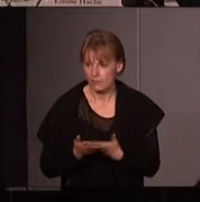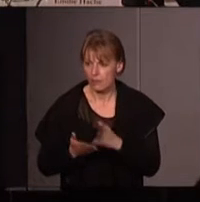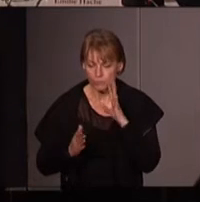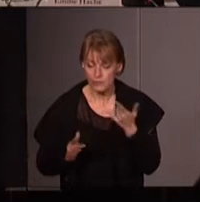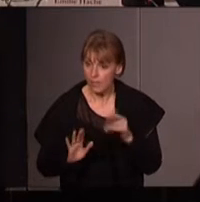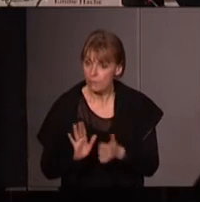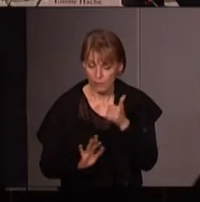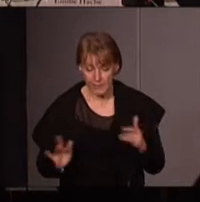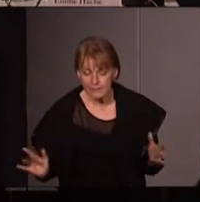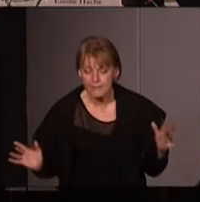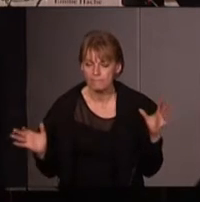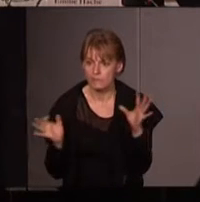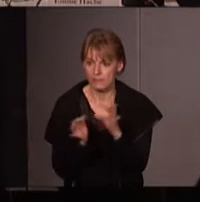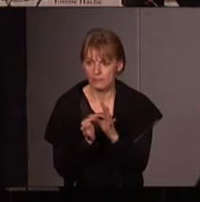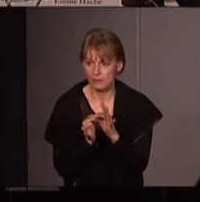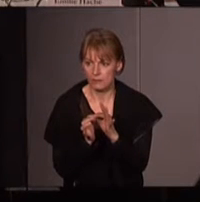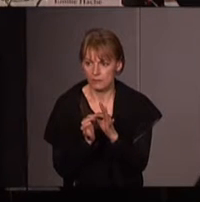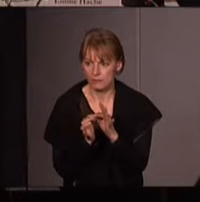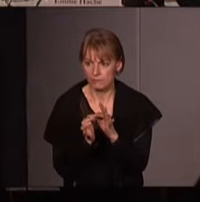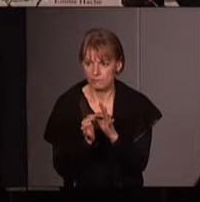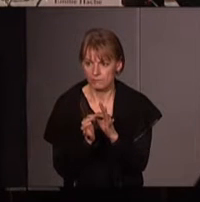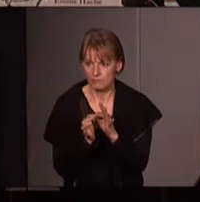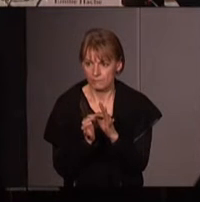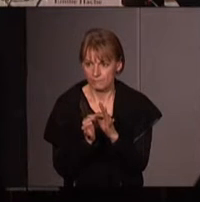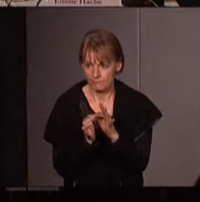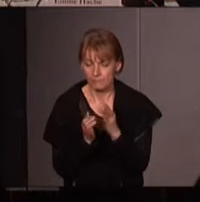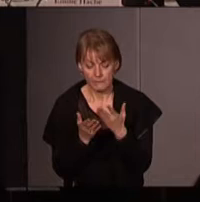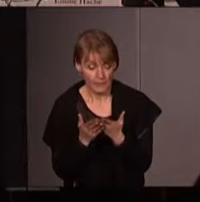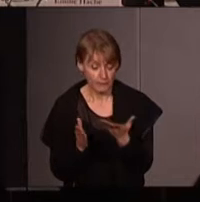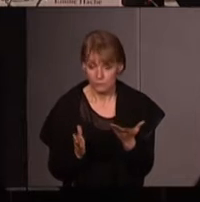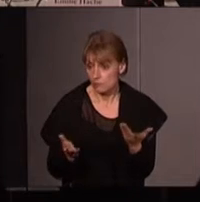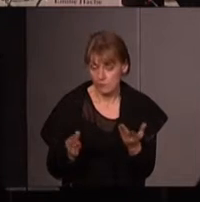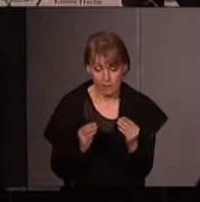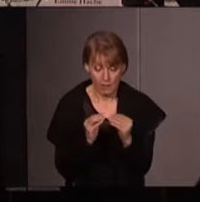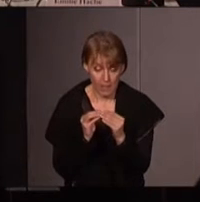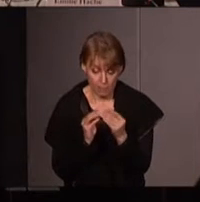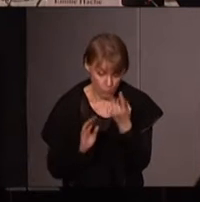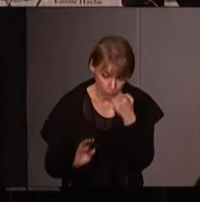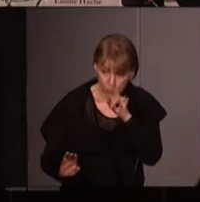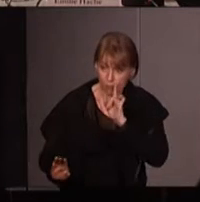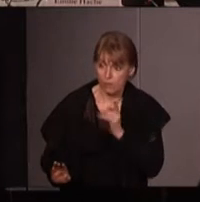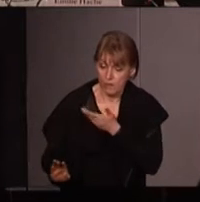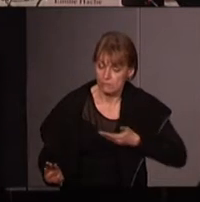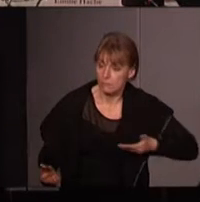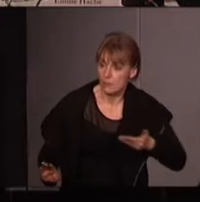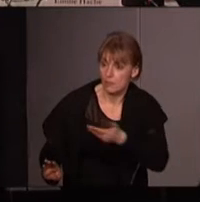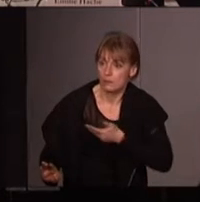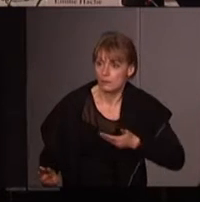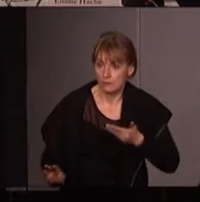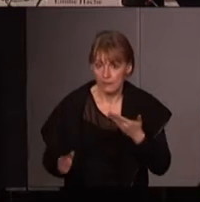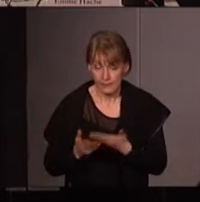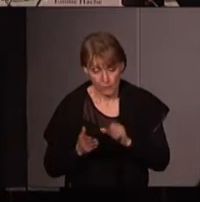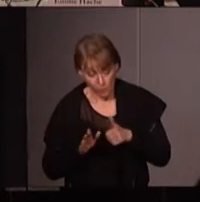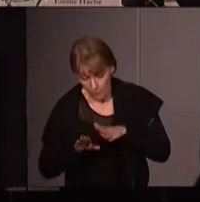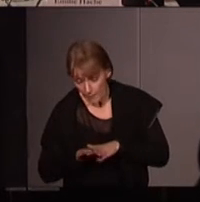'est de de reconnecter et à cet cet amour des femmes pour les femmes et c'est un des pas